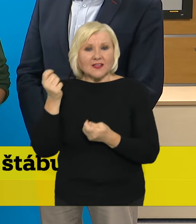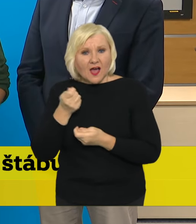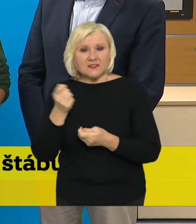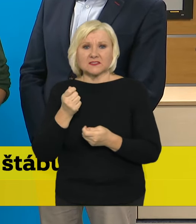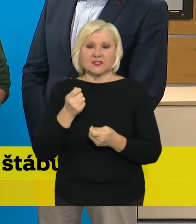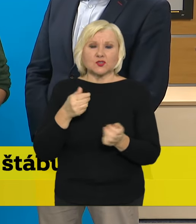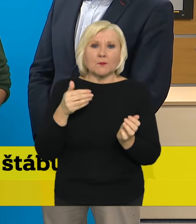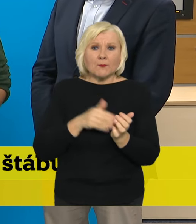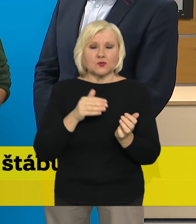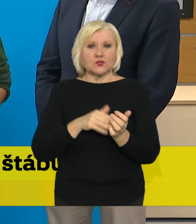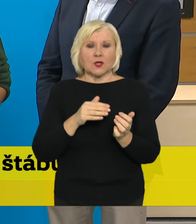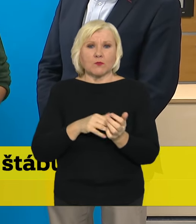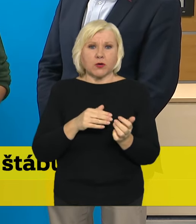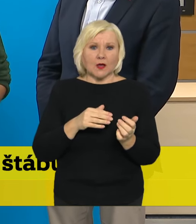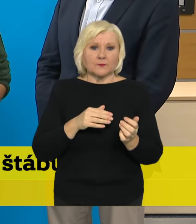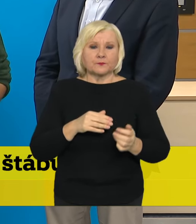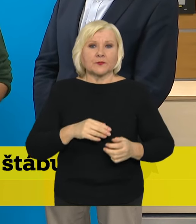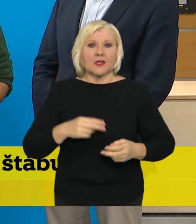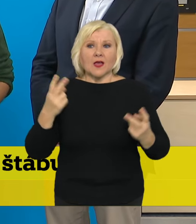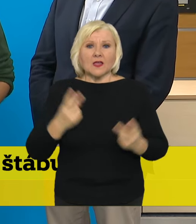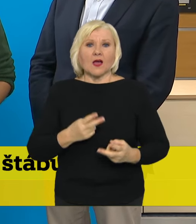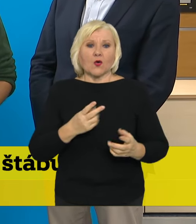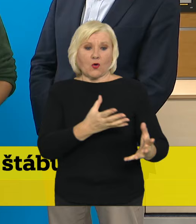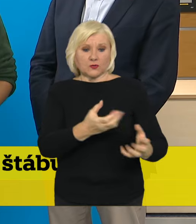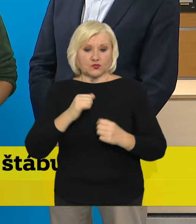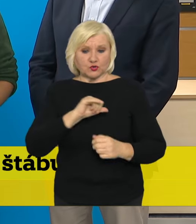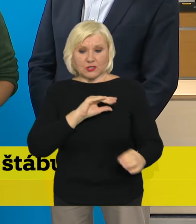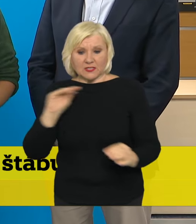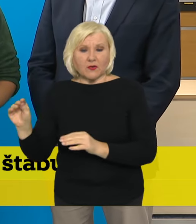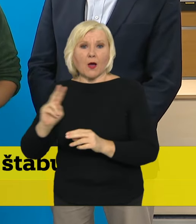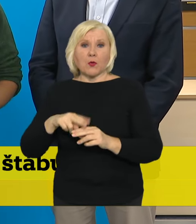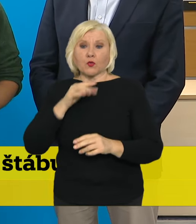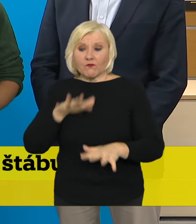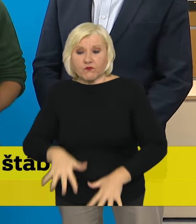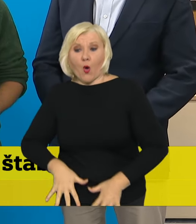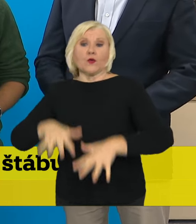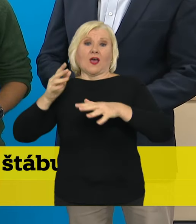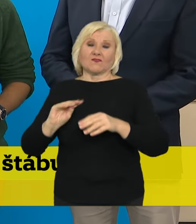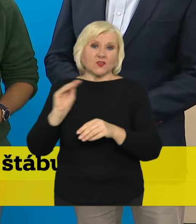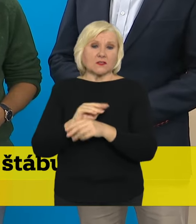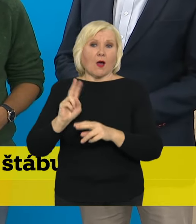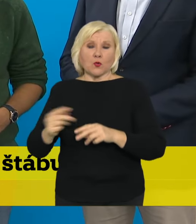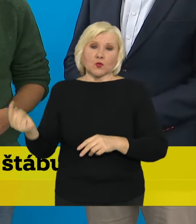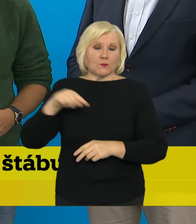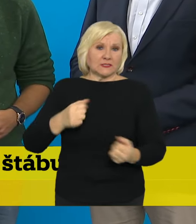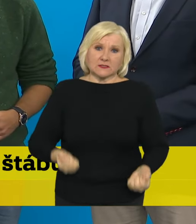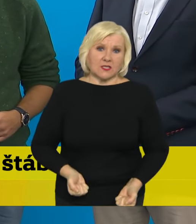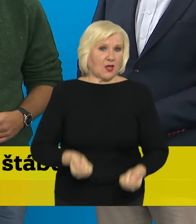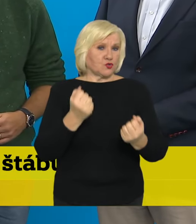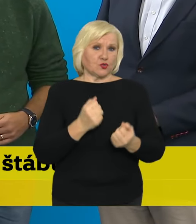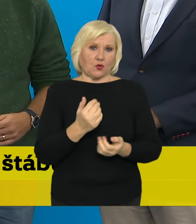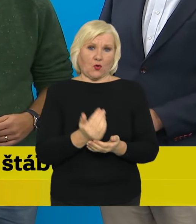místo nemuseli vracet v mnohem těžších podmínkách, kdy potom bojují mnohokrát i o svůj